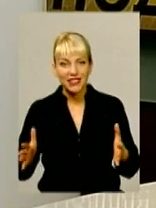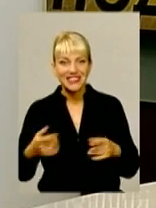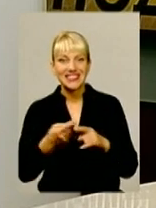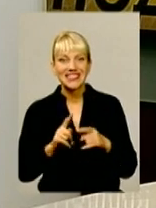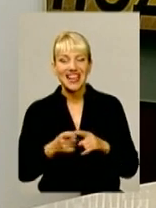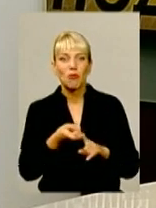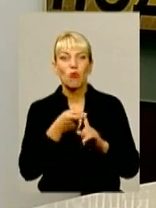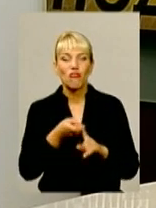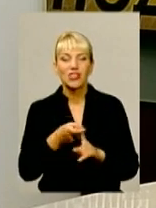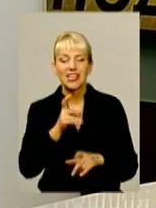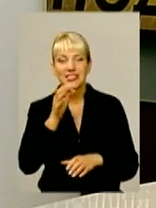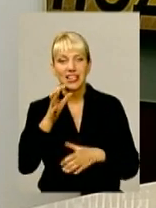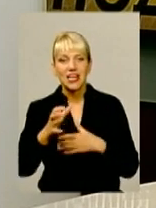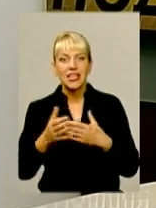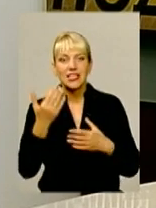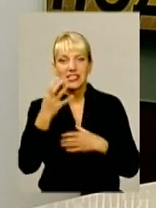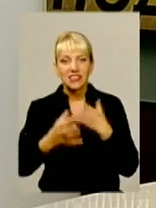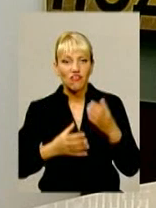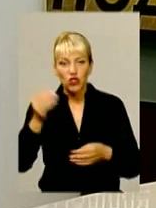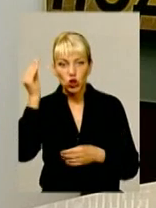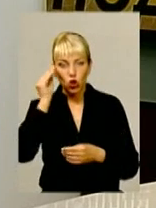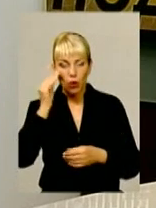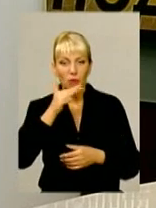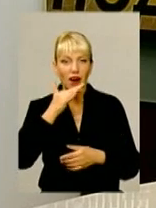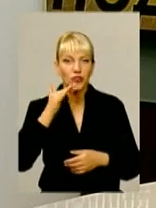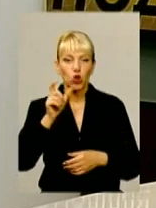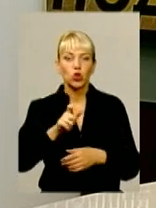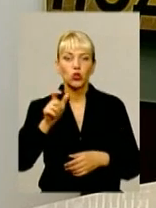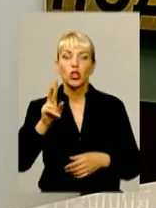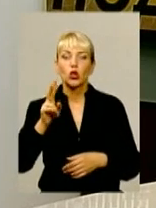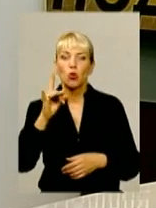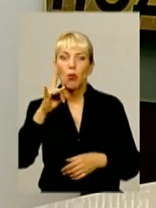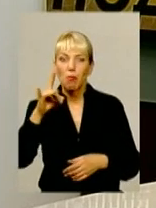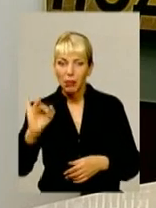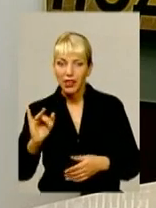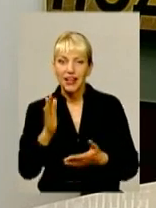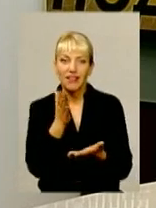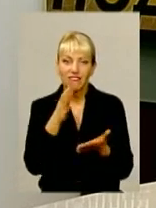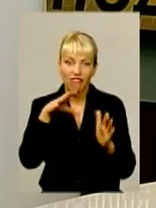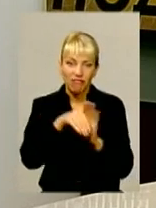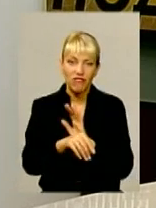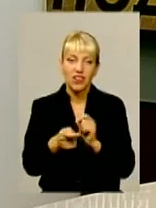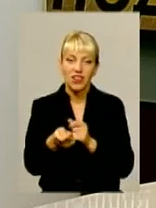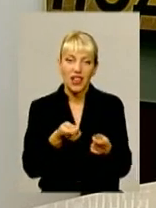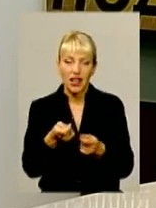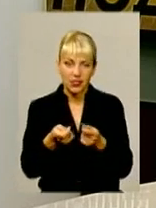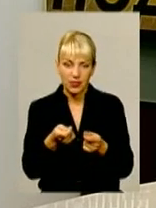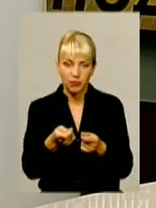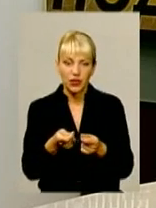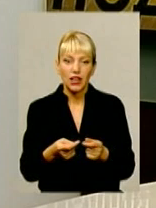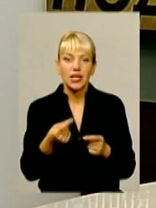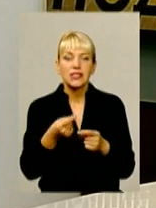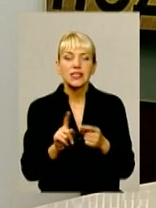багатьох тих людей, які сьогодні при владі або до неї прагнуть. Це пов'язано із світоглядною